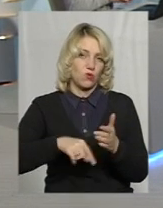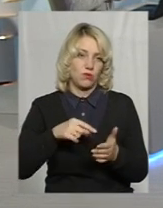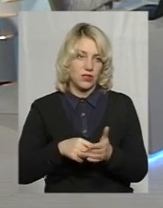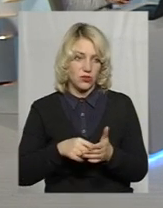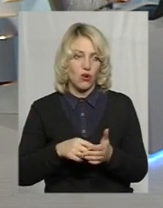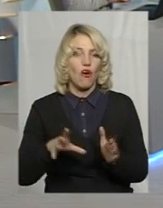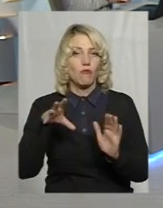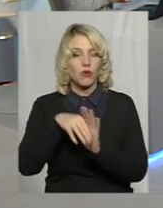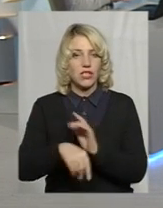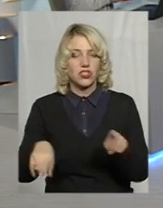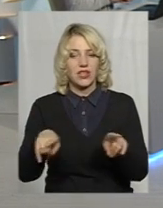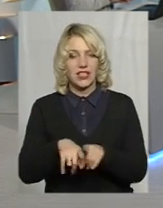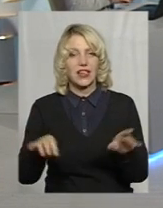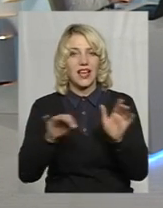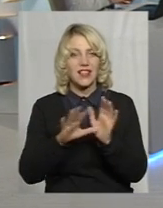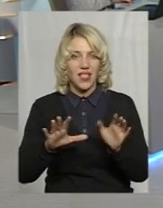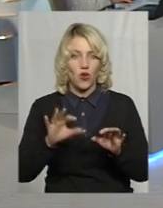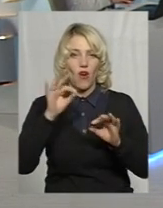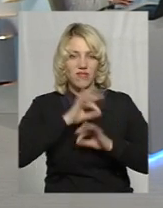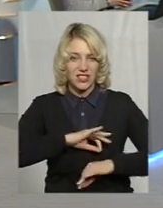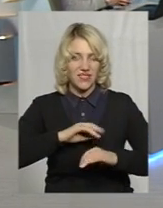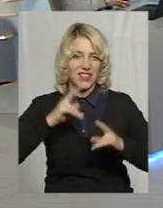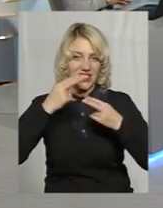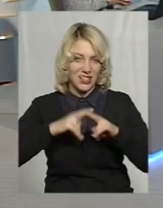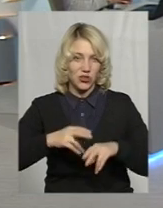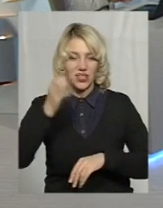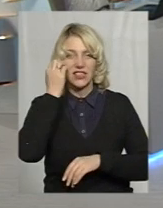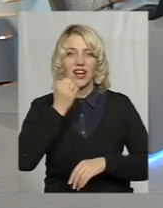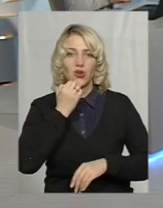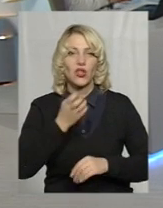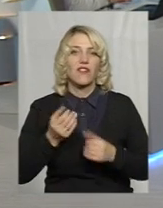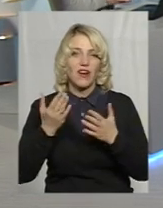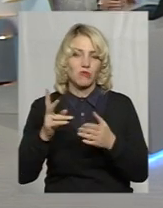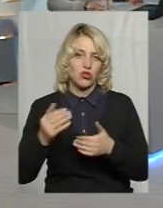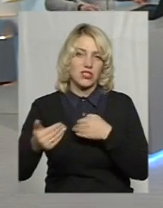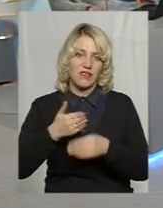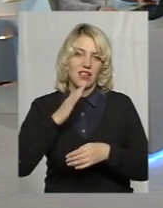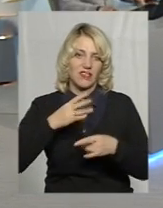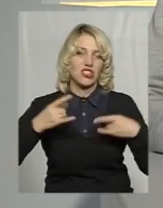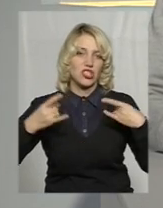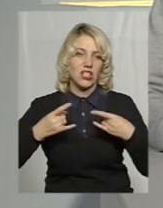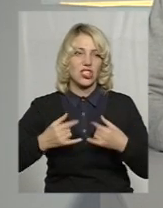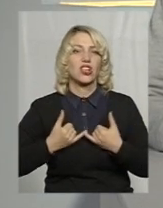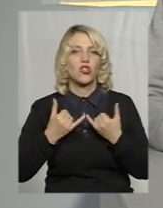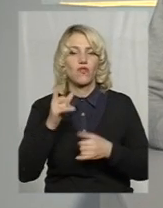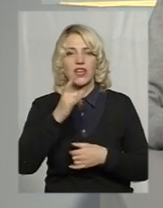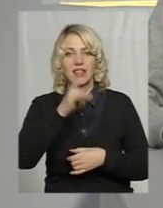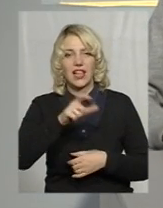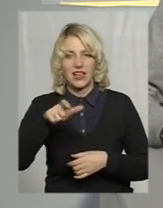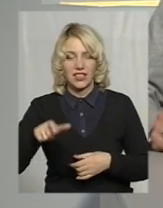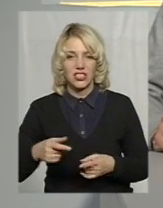впровадження таких от енергоефективних технологій. Дякую вам, що завітали до нашої студії, шановні телеглядачі.